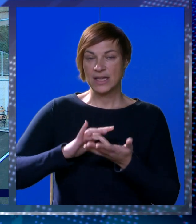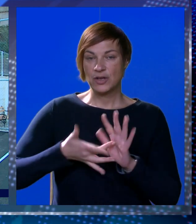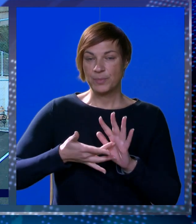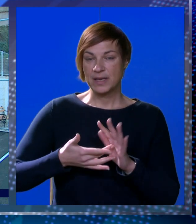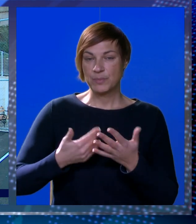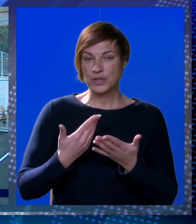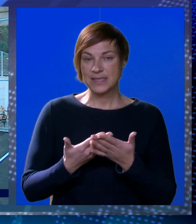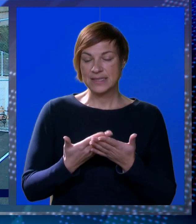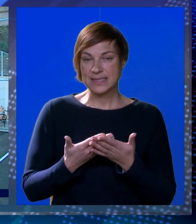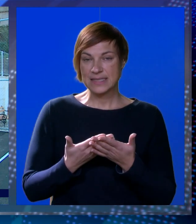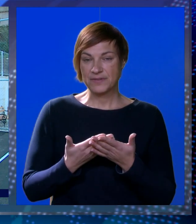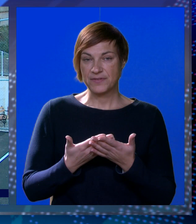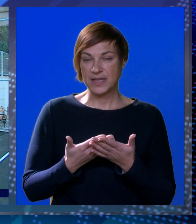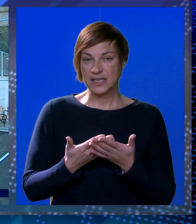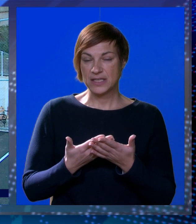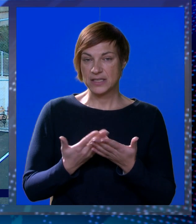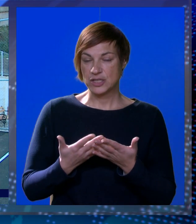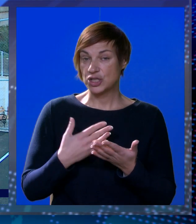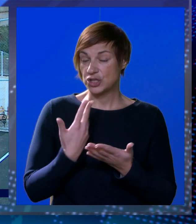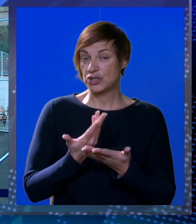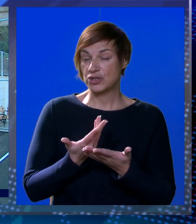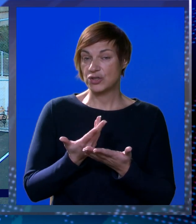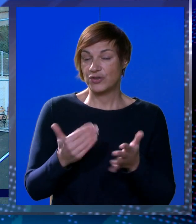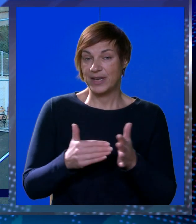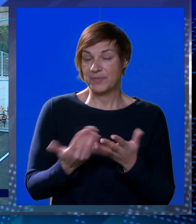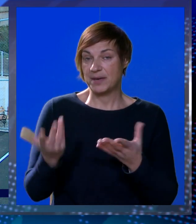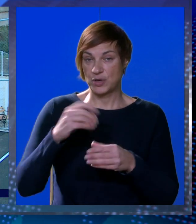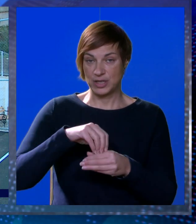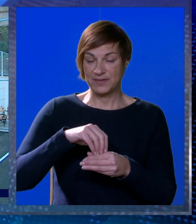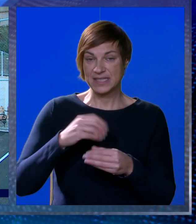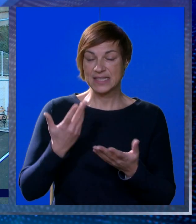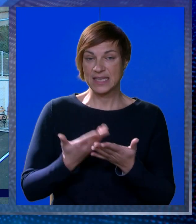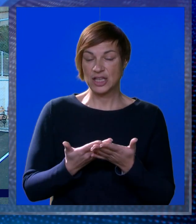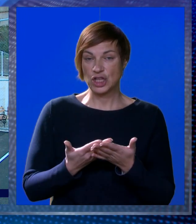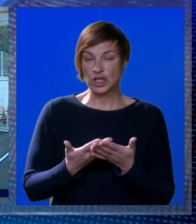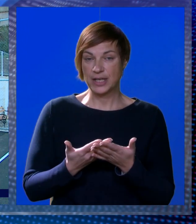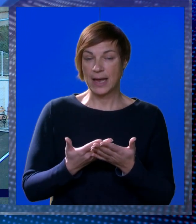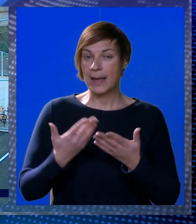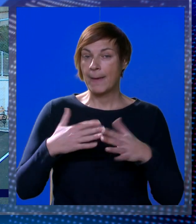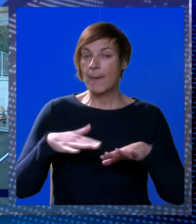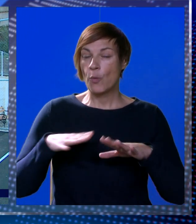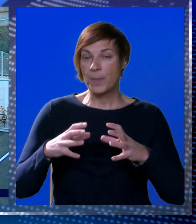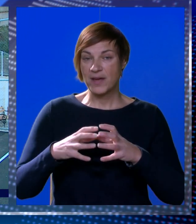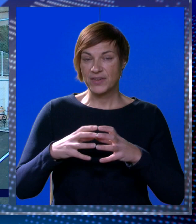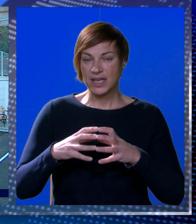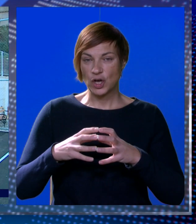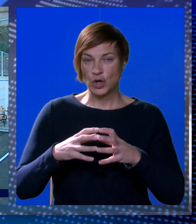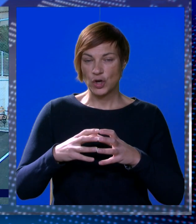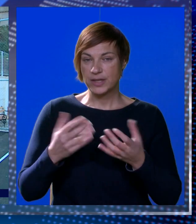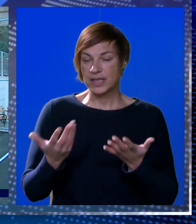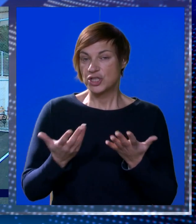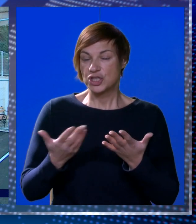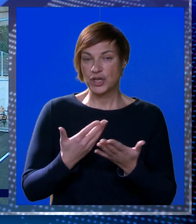dobijemo sve ono što nas je izvijesteno od strane investitora, odnosno izvješteni resorni upravni odijel